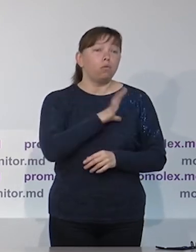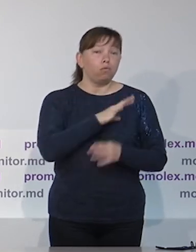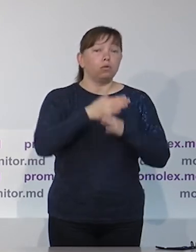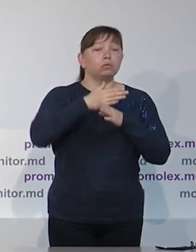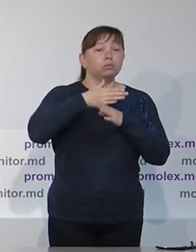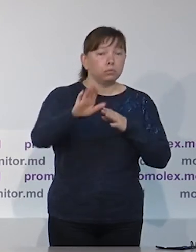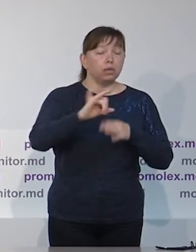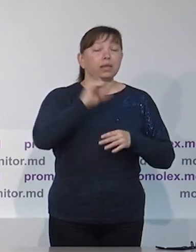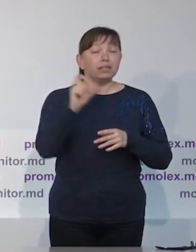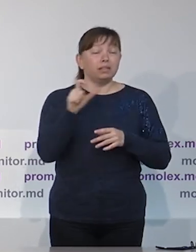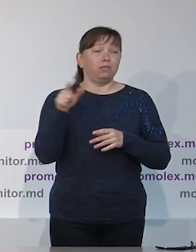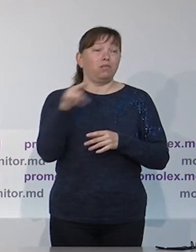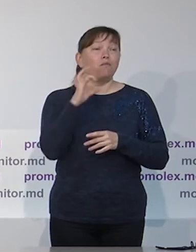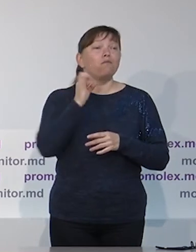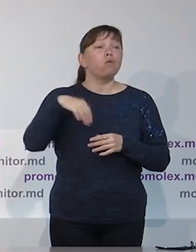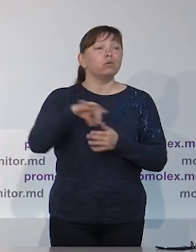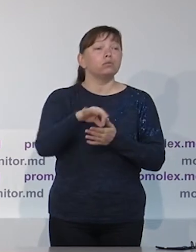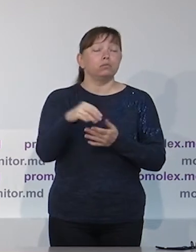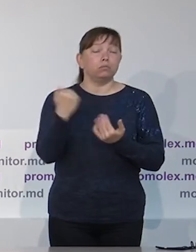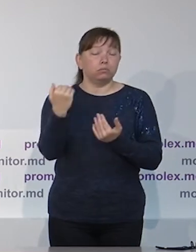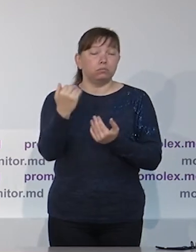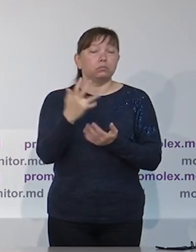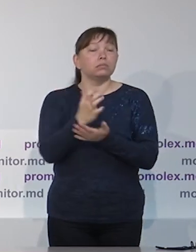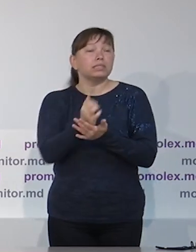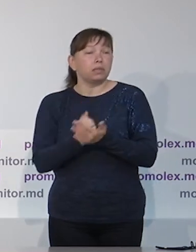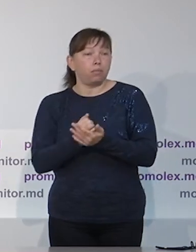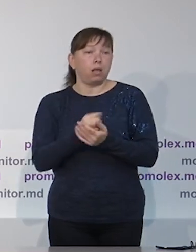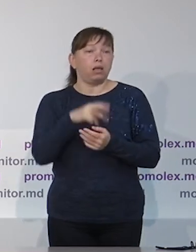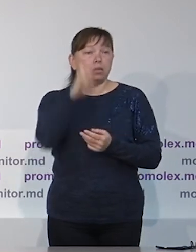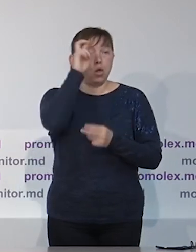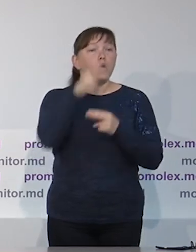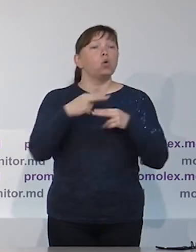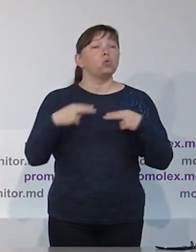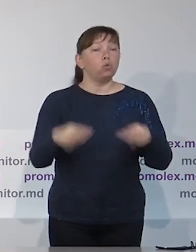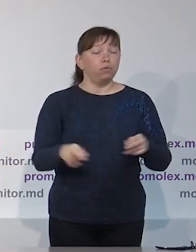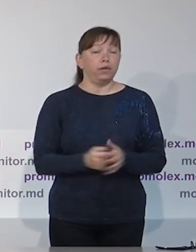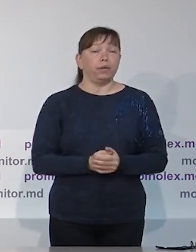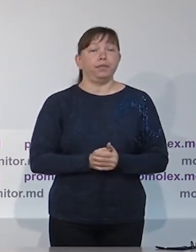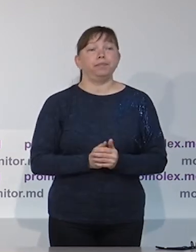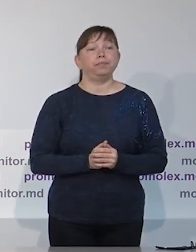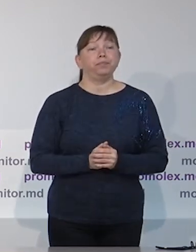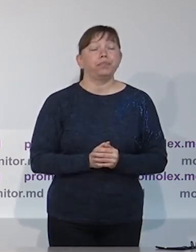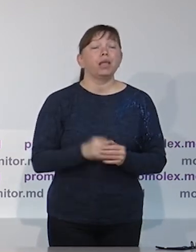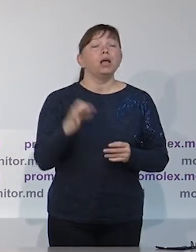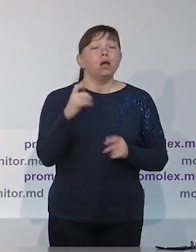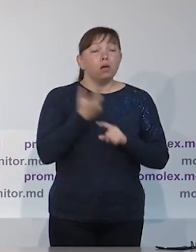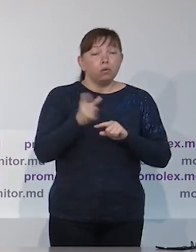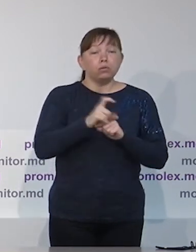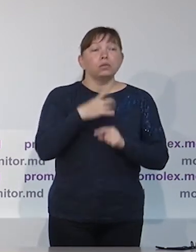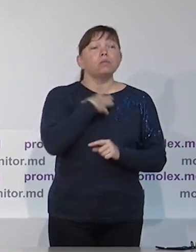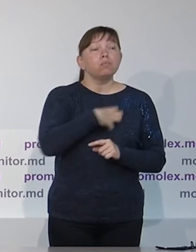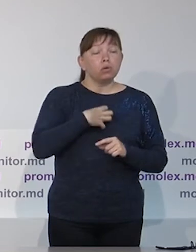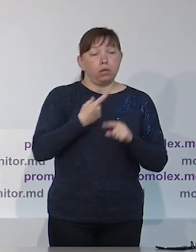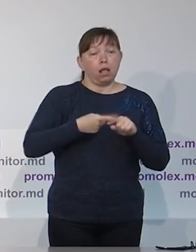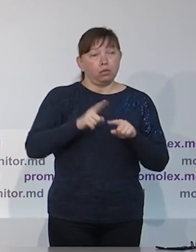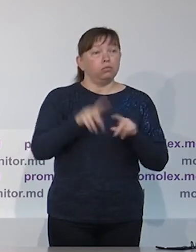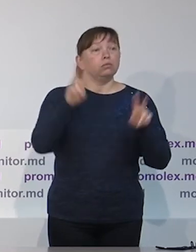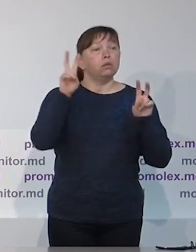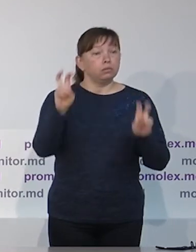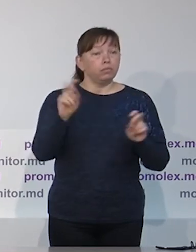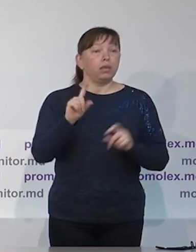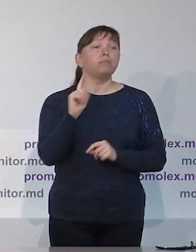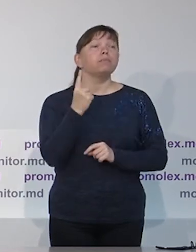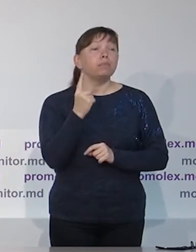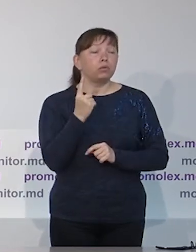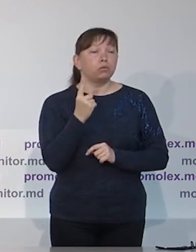фонда правительства на чрезвычайные нужды, чтобы финансировать эти выборы. И на самом деле эти 70